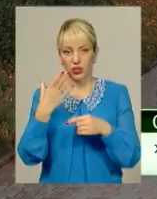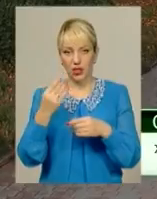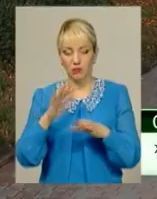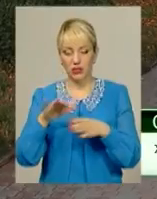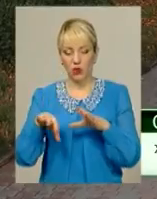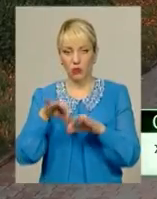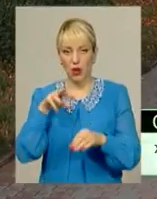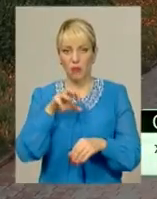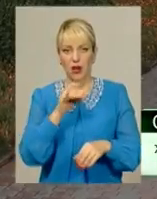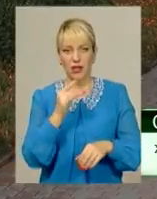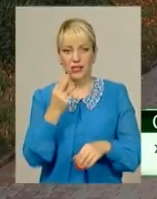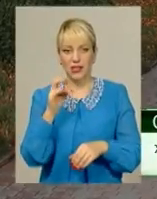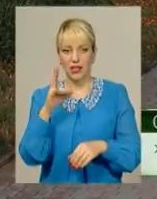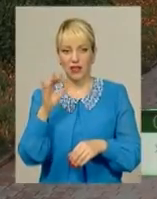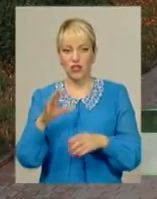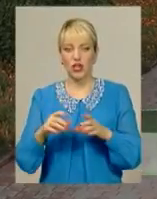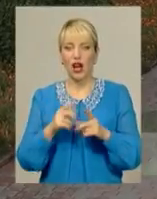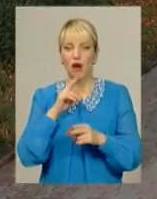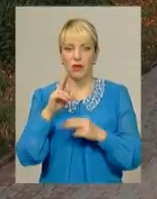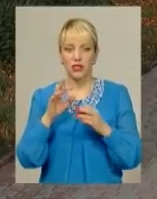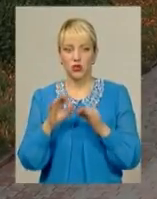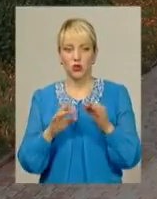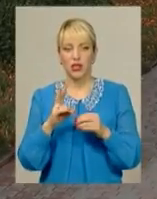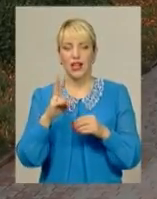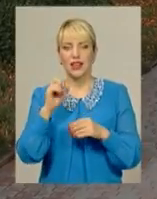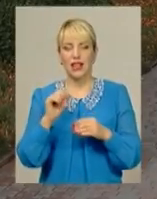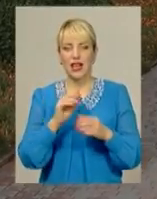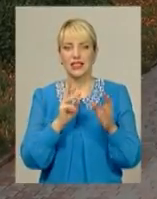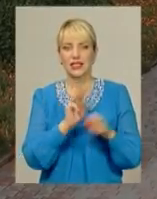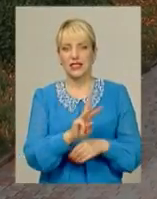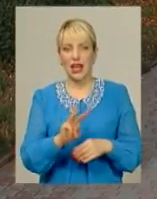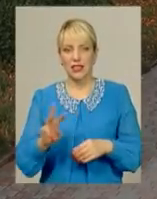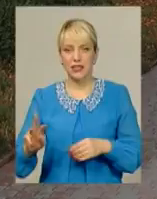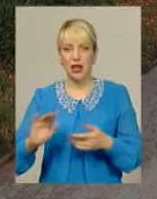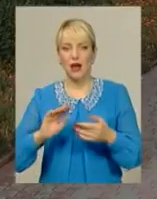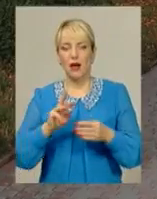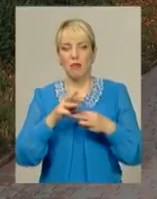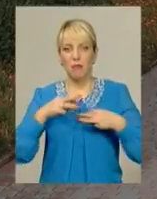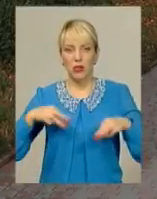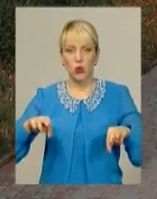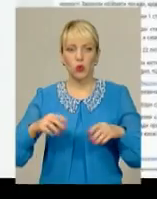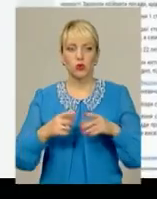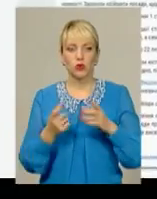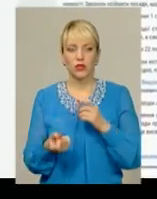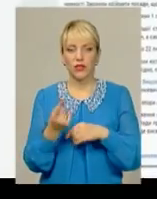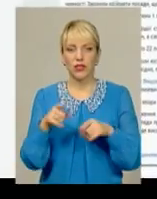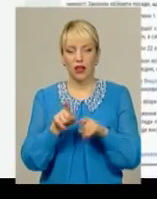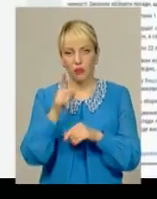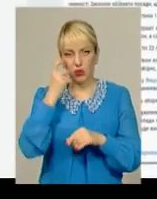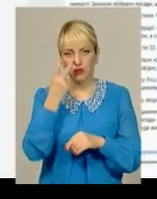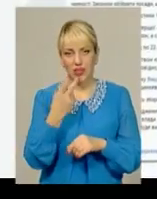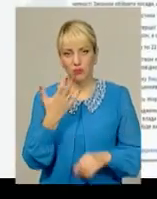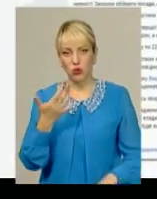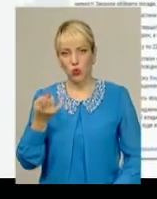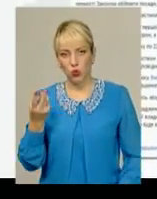Марцинкевича головою Хмельницького апеляційного суду на сайті Мін'юсту з'явилося ось таке повідомлення. 25 грудня